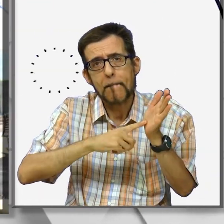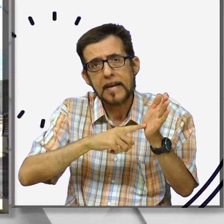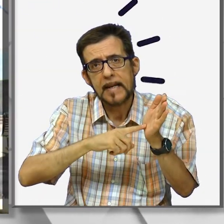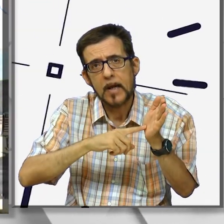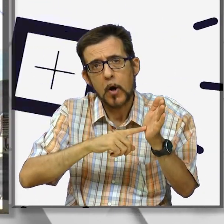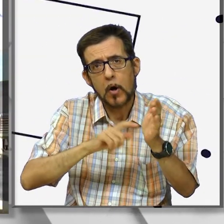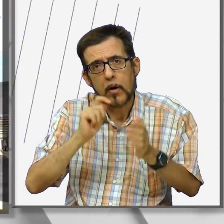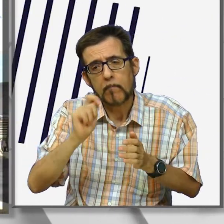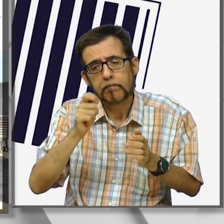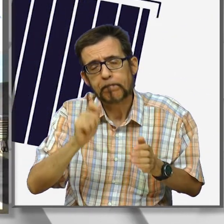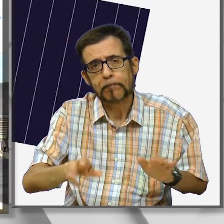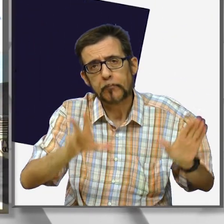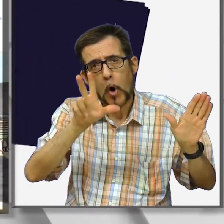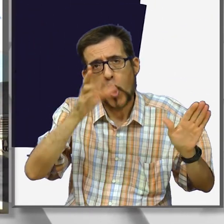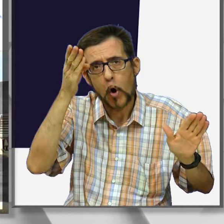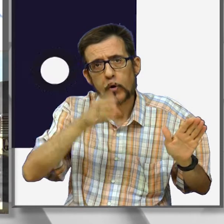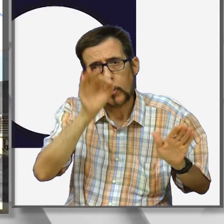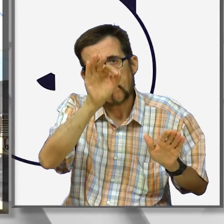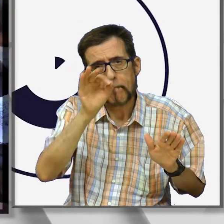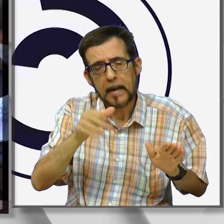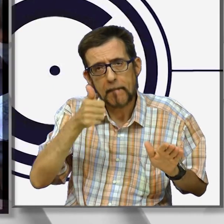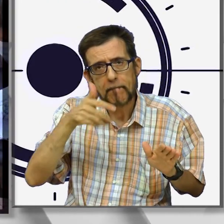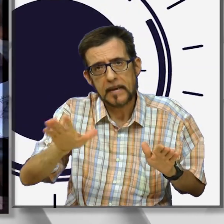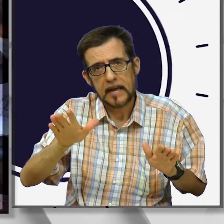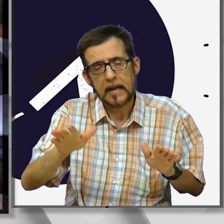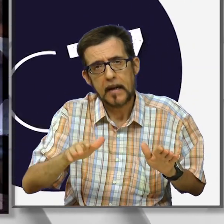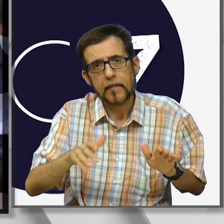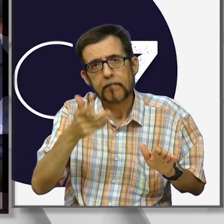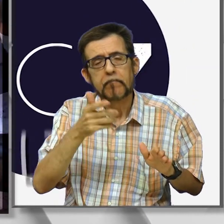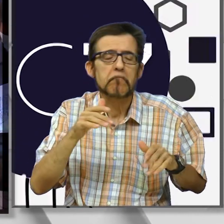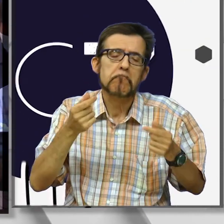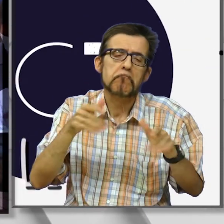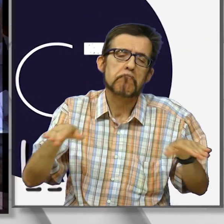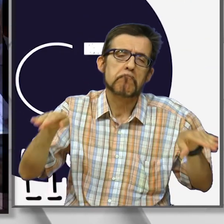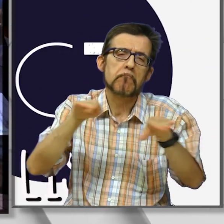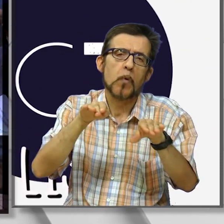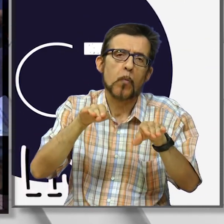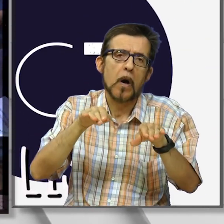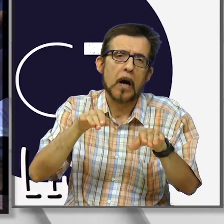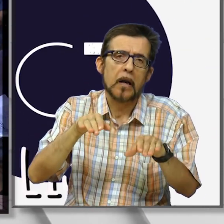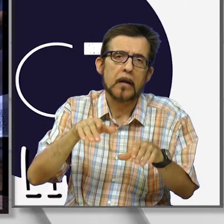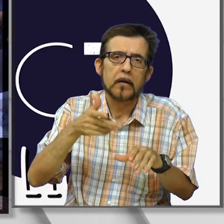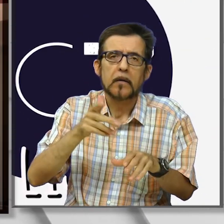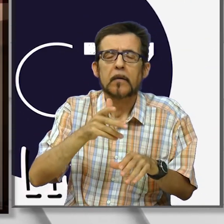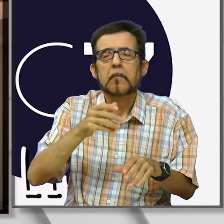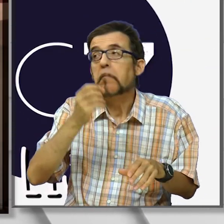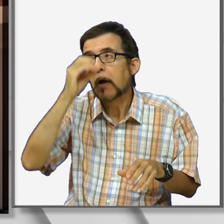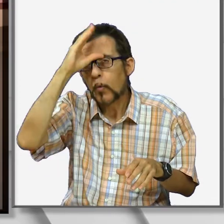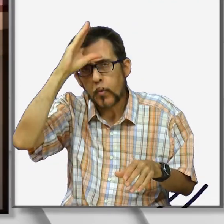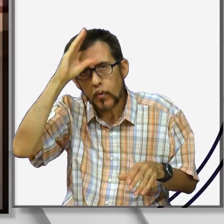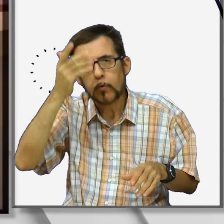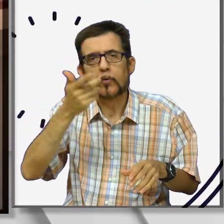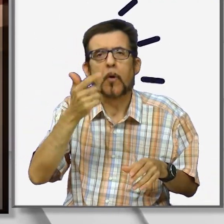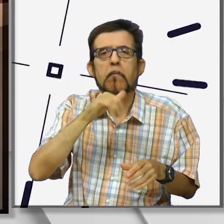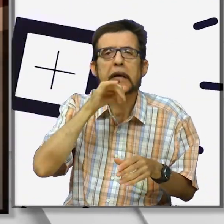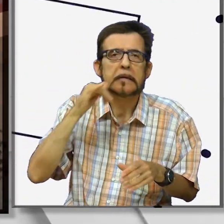della quota dell'otto per mille destinata alla Chiesa Cattolica, più o meno in misura uguale per esigenze di culto della popolazione e